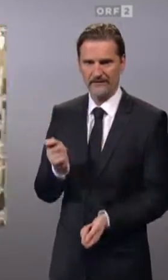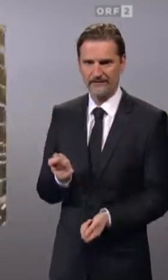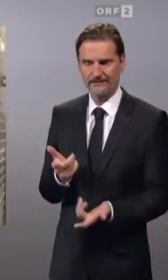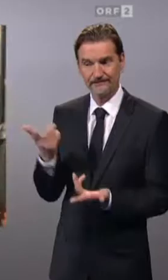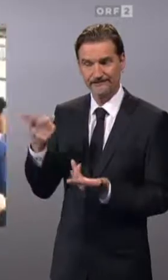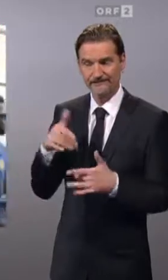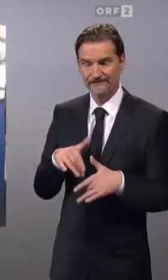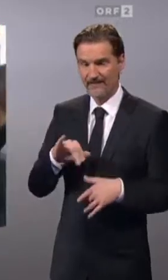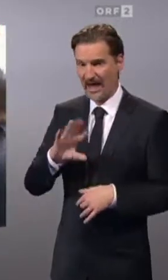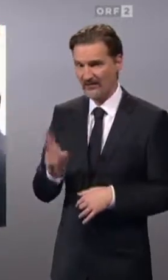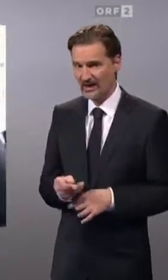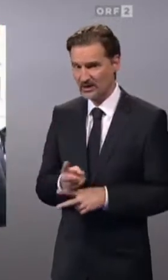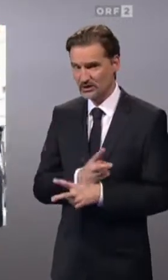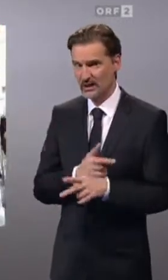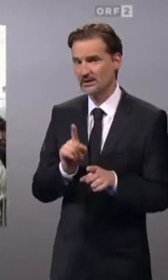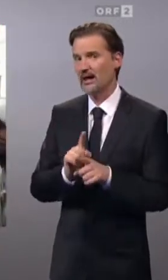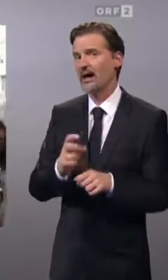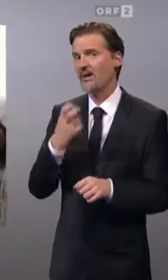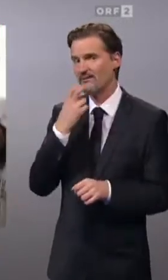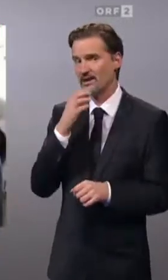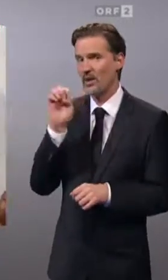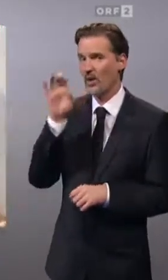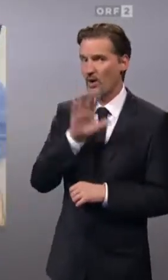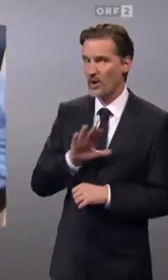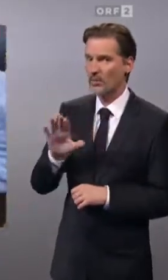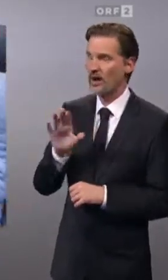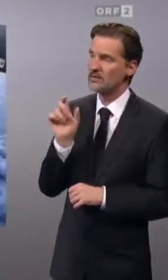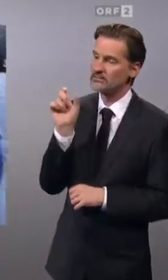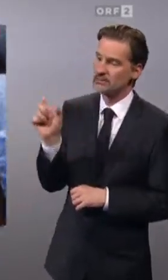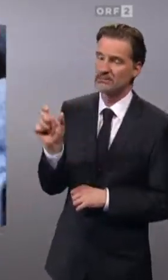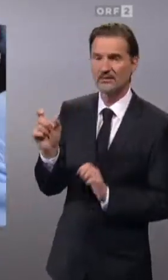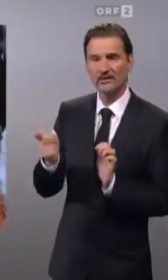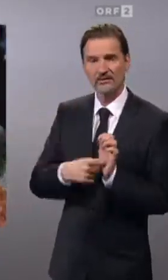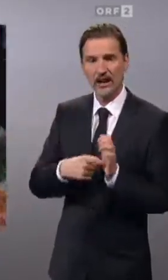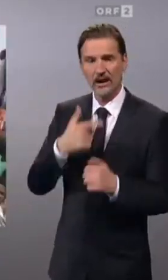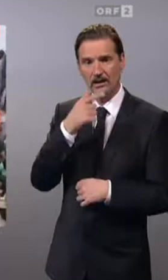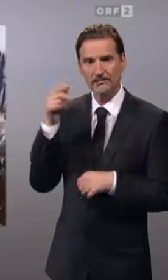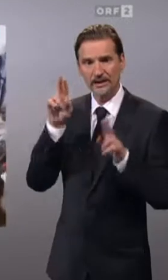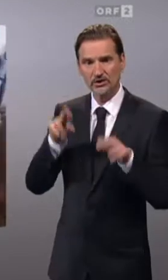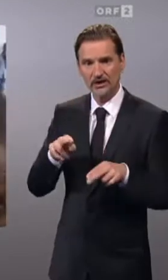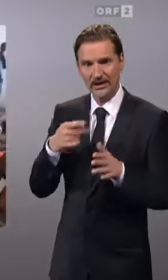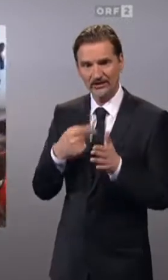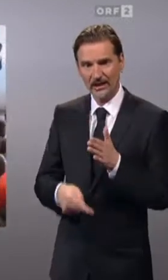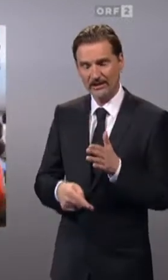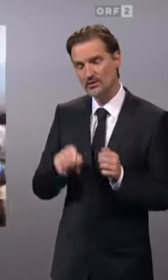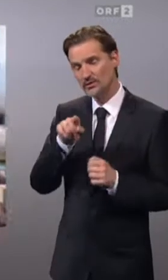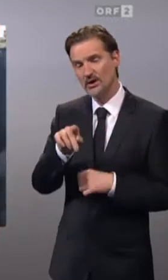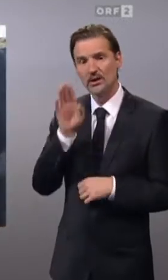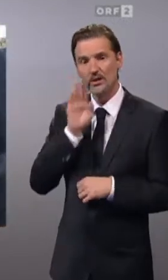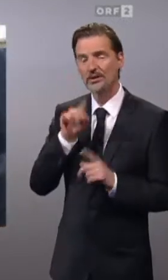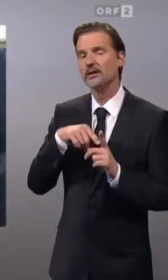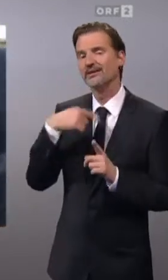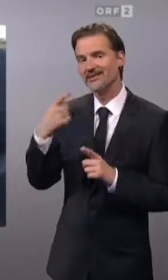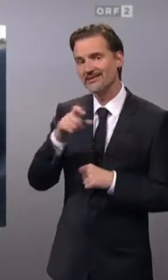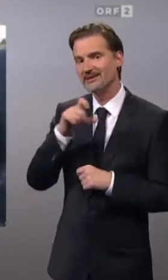Afrikanische Staaten wollen auch Europa in die Pflicht nehmen. Sie verlangen, dass die Menschenrechtsverletzungen in Libyen nächste Woche beim Gipfeltreffen